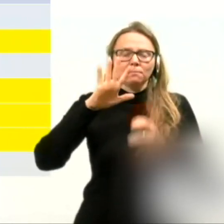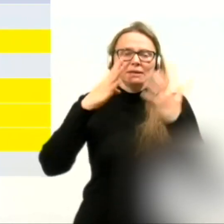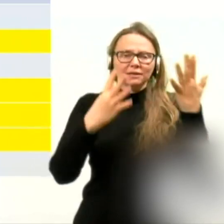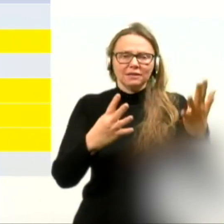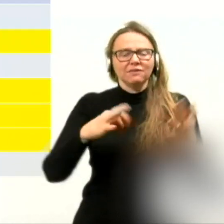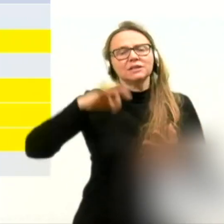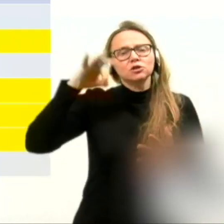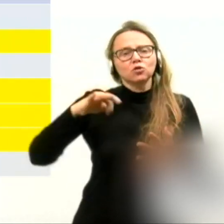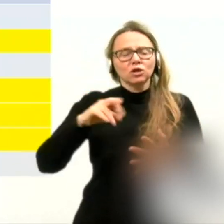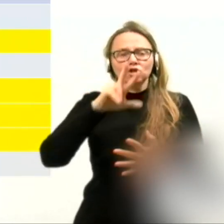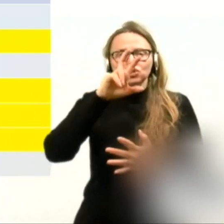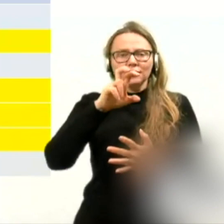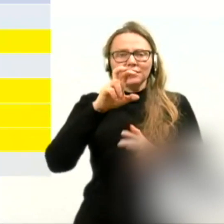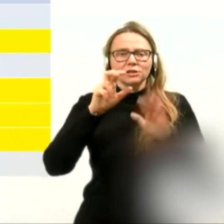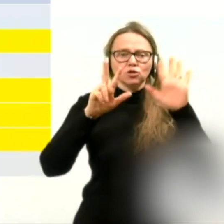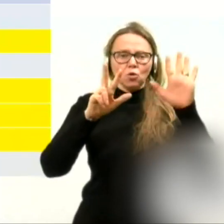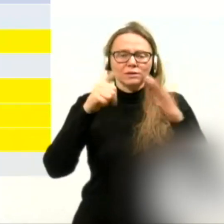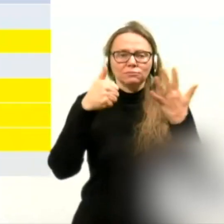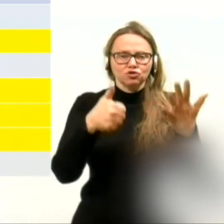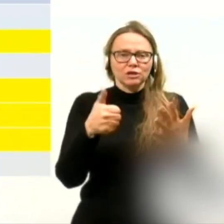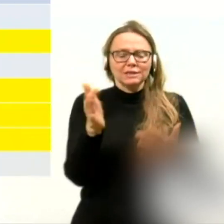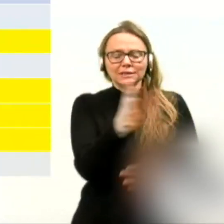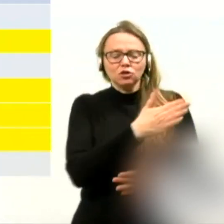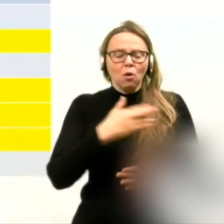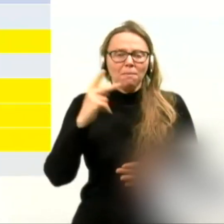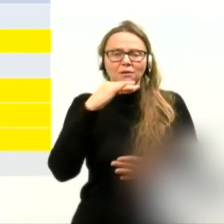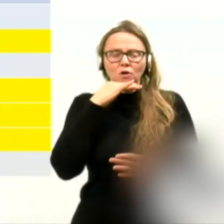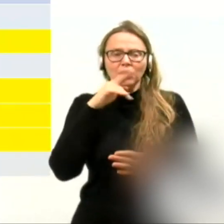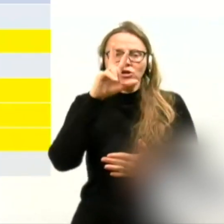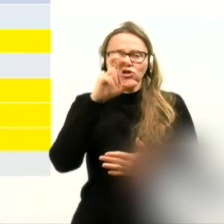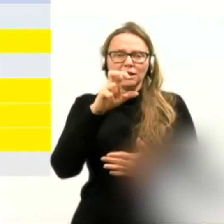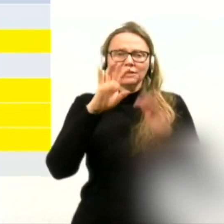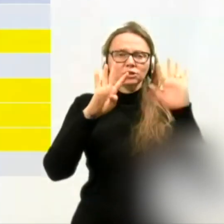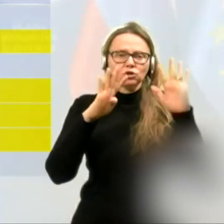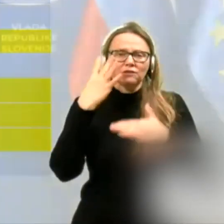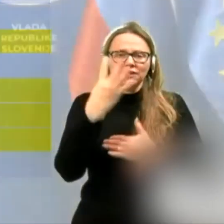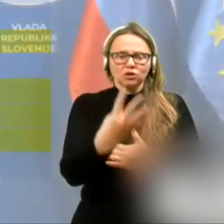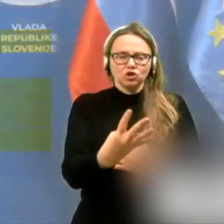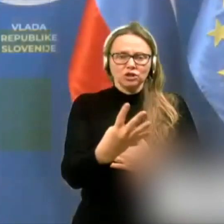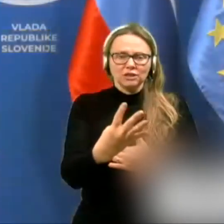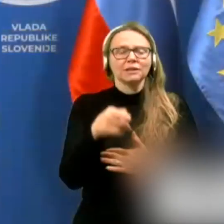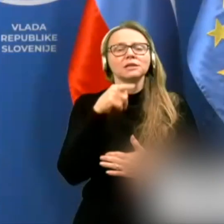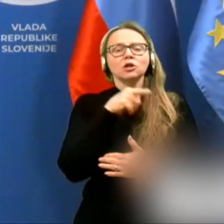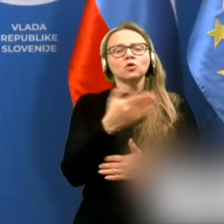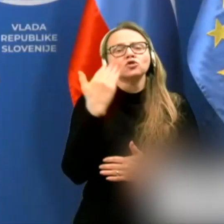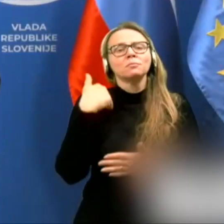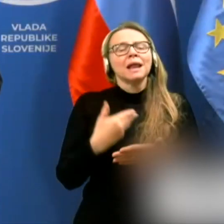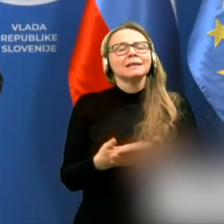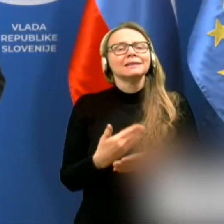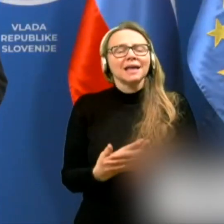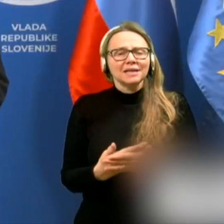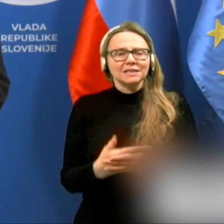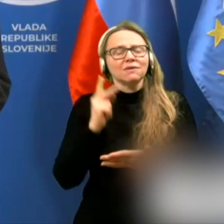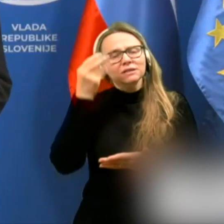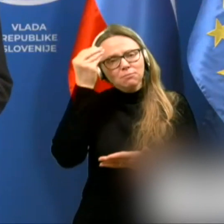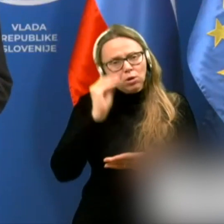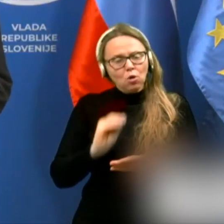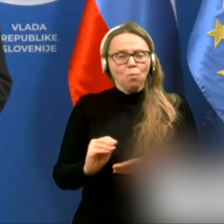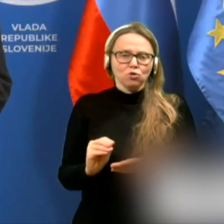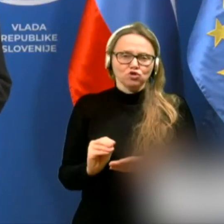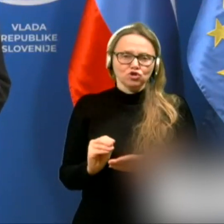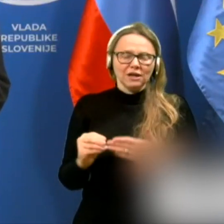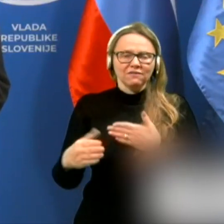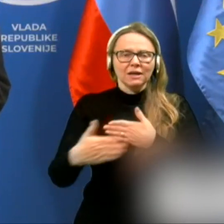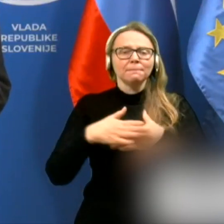Goriška 368 in Obalnokraška 349. To so bila dejstva, ki smo jih upoštevali